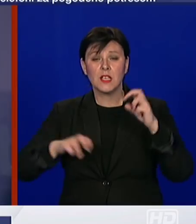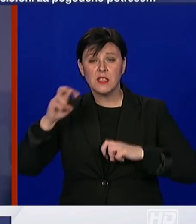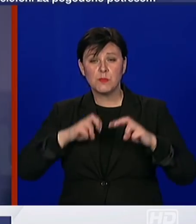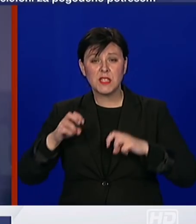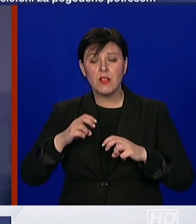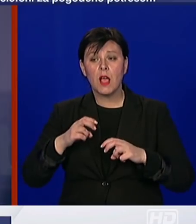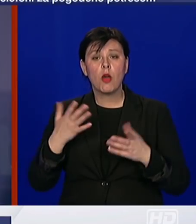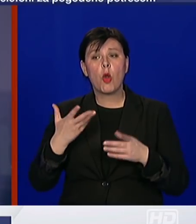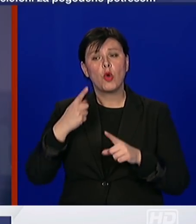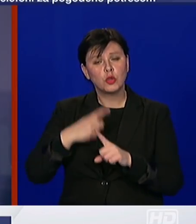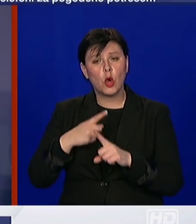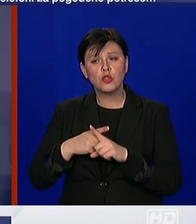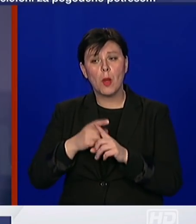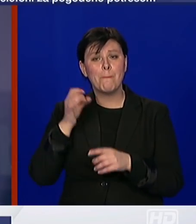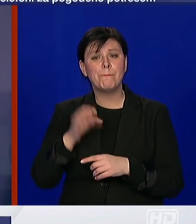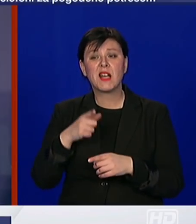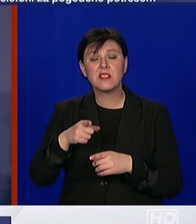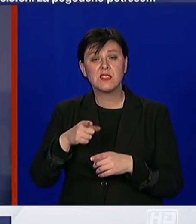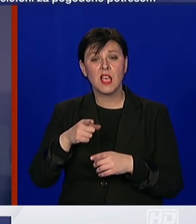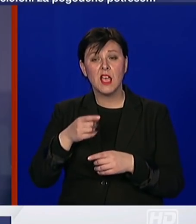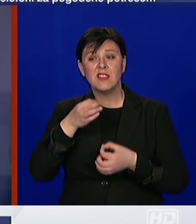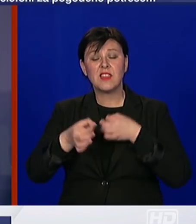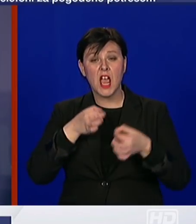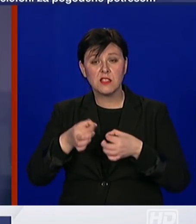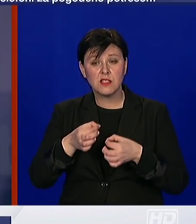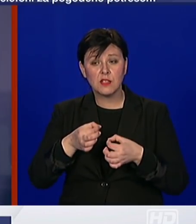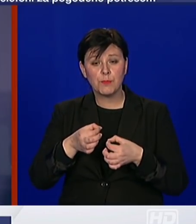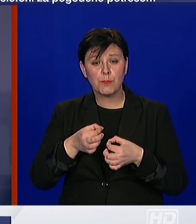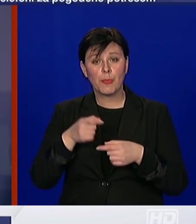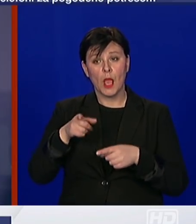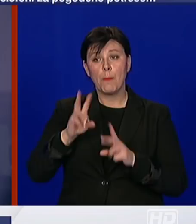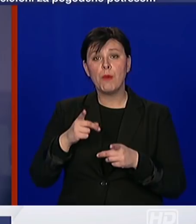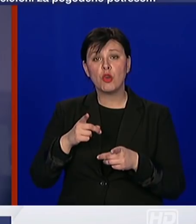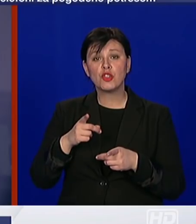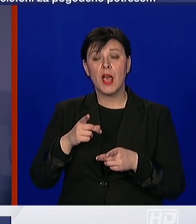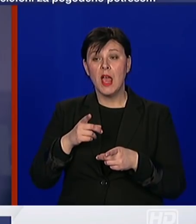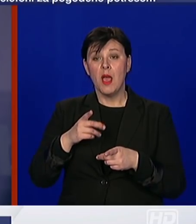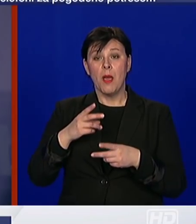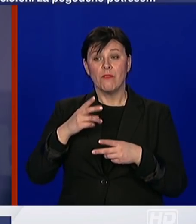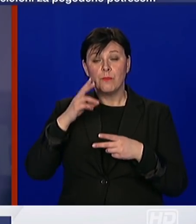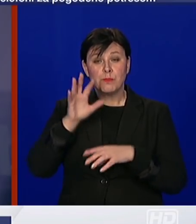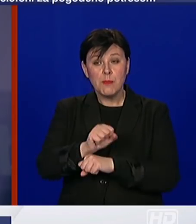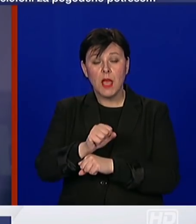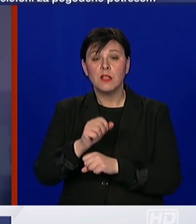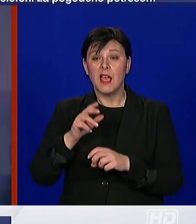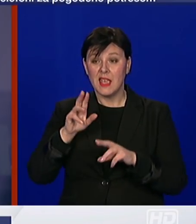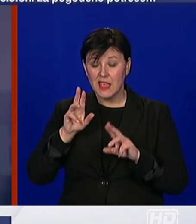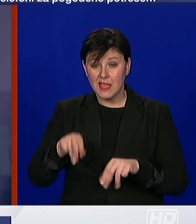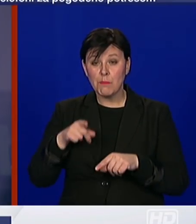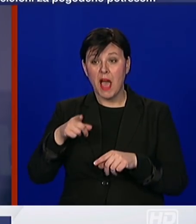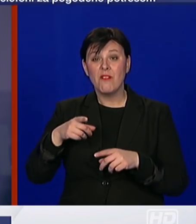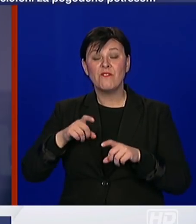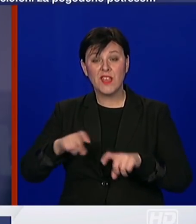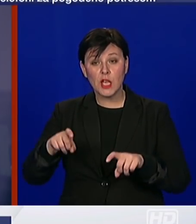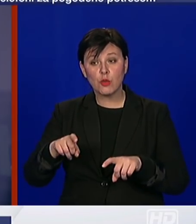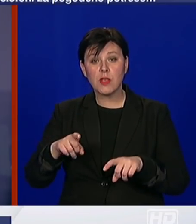testa. On bi bio namjenjen u općoj populaciji i detektirao bi one koji nose virus, a nemaju simptome. U kojoj je to